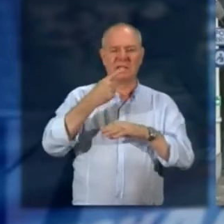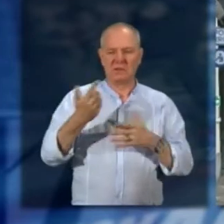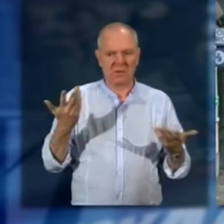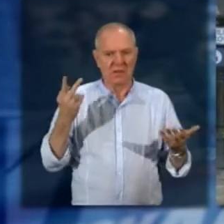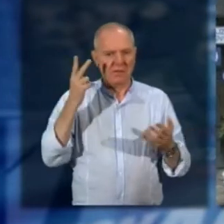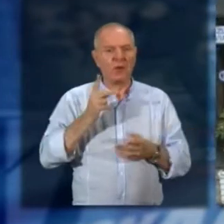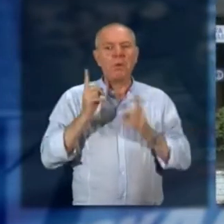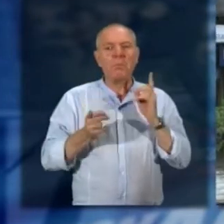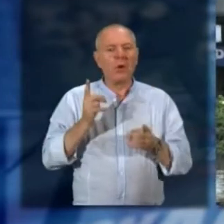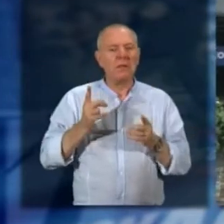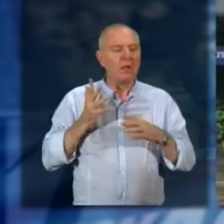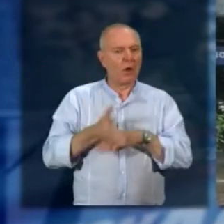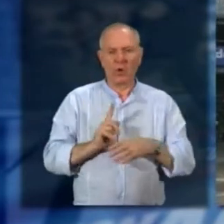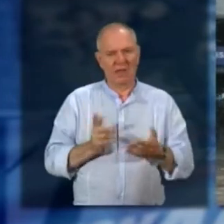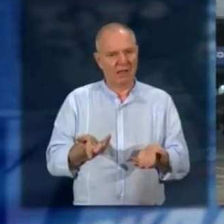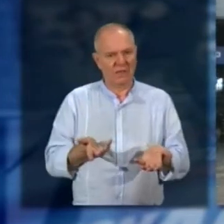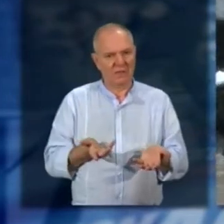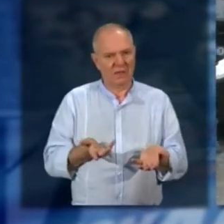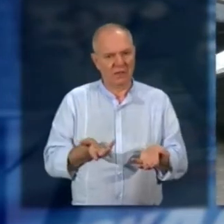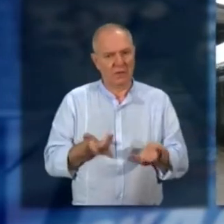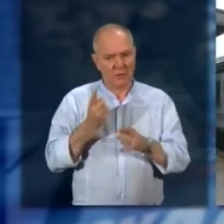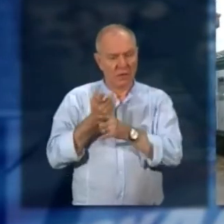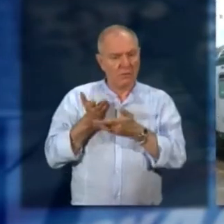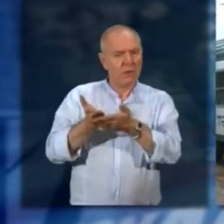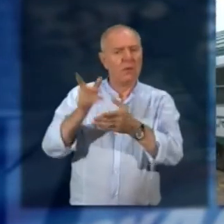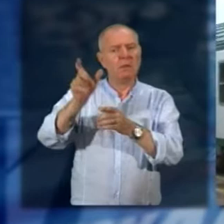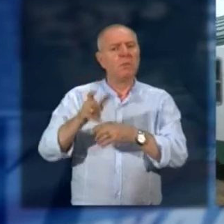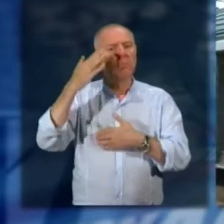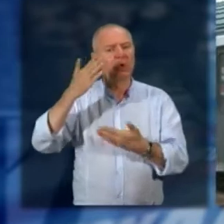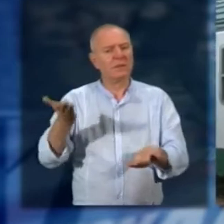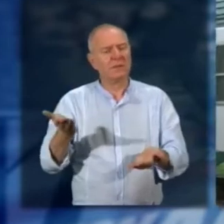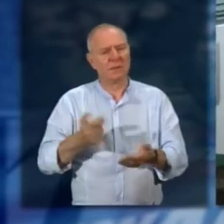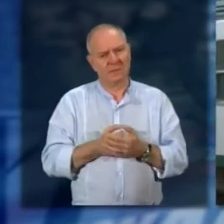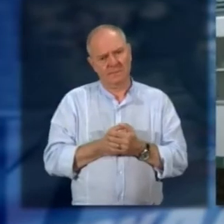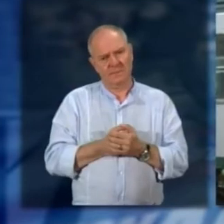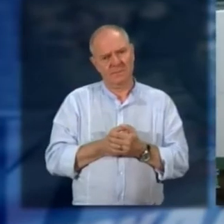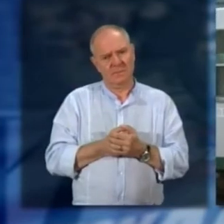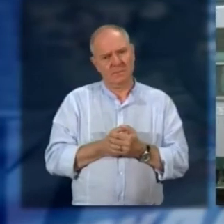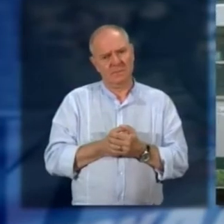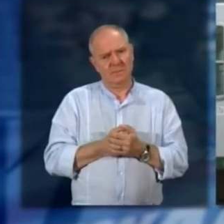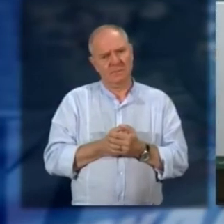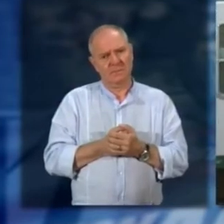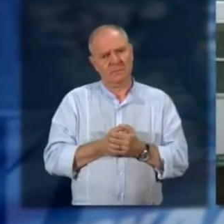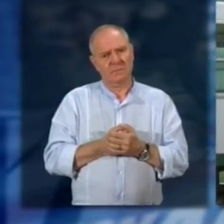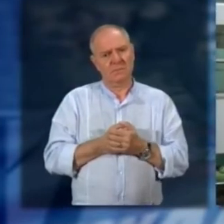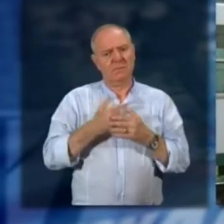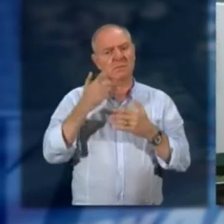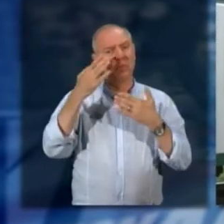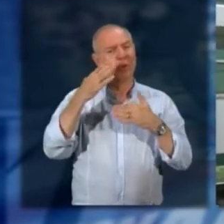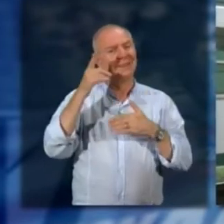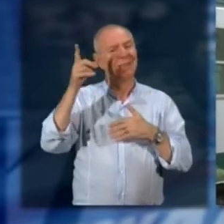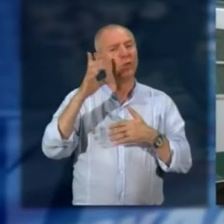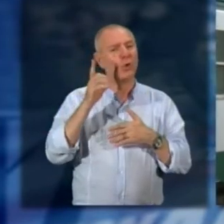politica su questi temi e dare solidarietà al poliziotto e alle forze dell'ordine. Intanto la polvere di Domodossola è